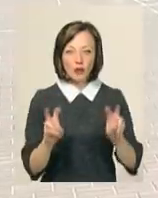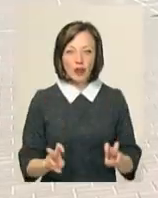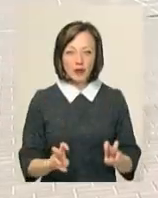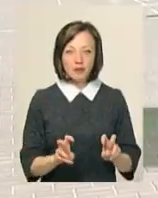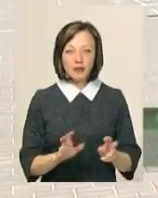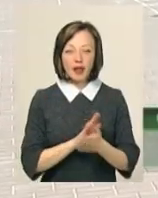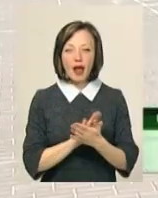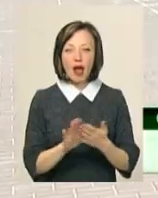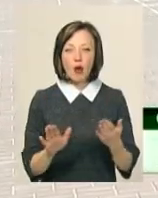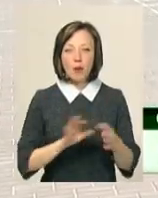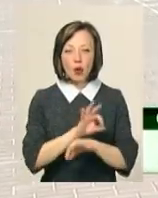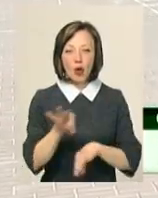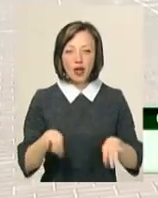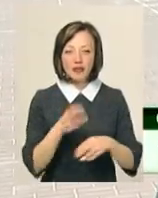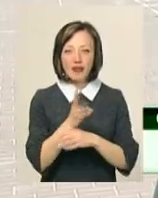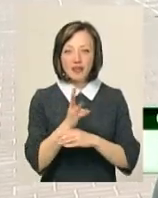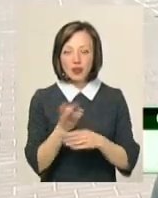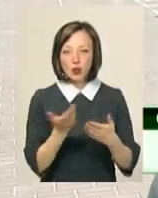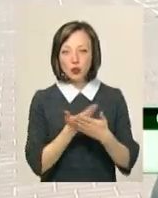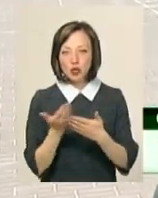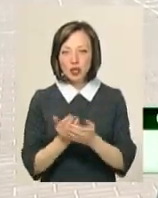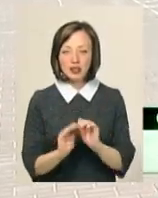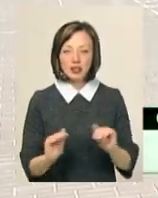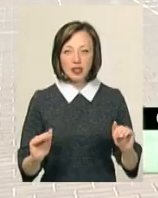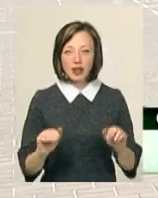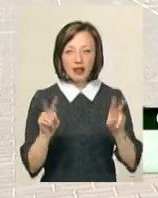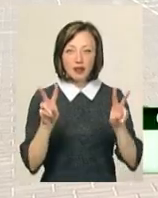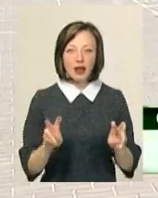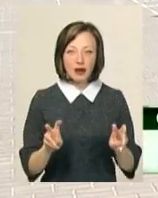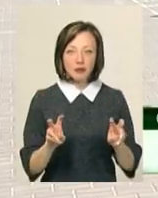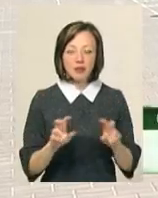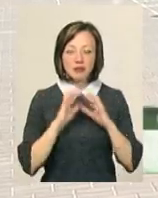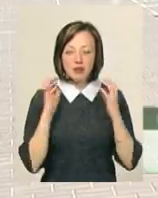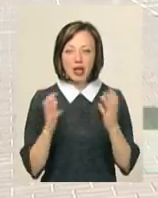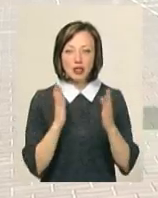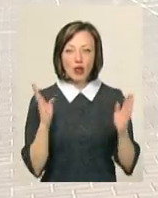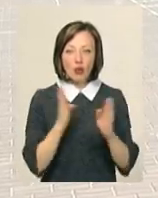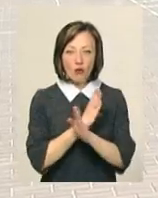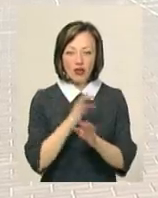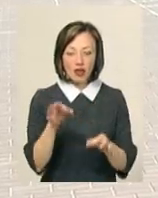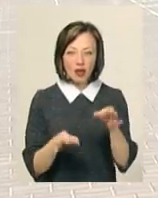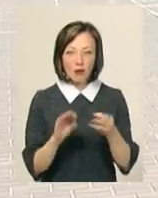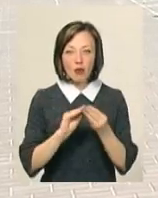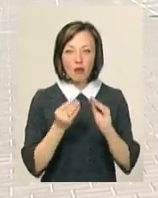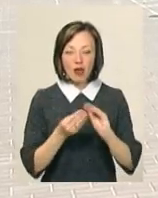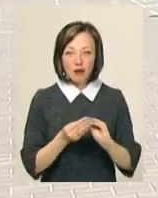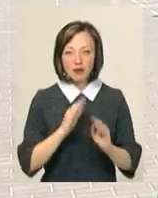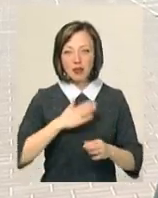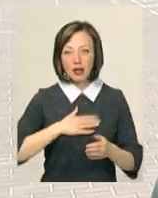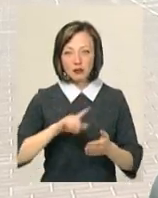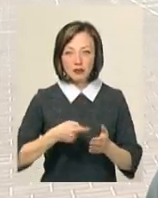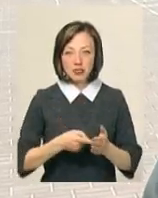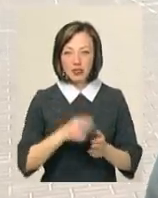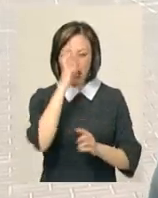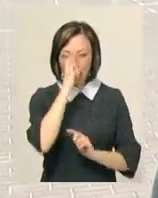«Екопроект» це відеосюжети школярів на тему збереження довкілля, проблеми довкілля нашого міста та